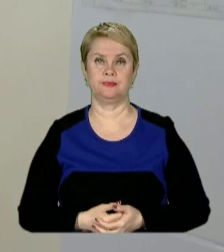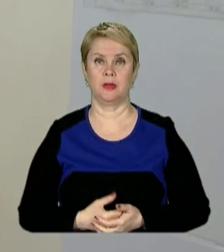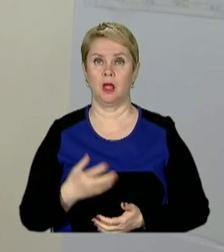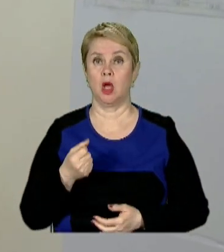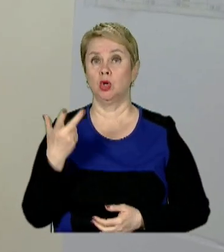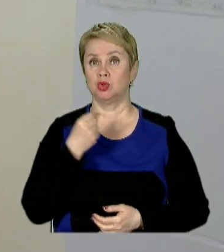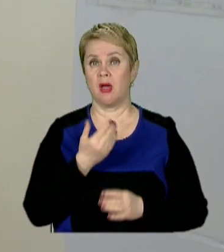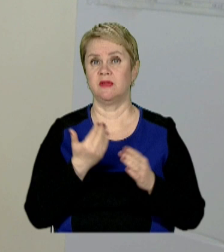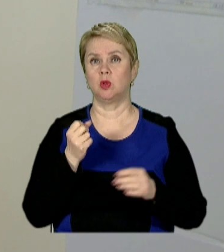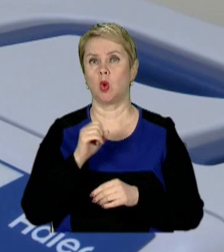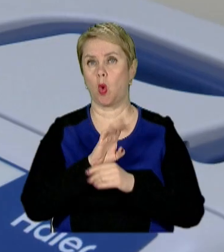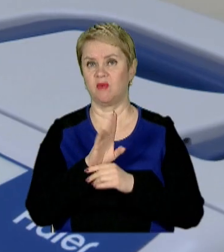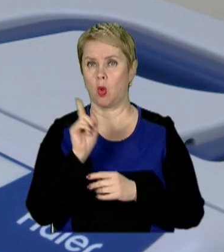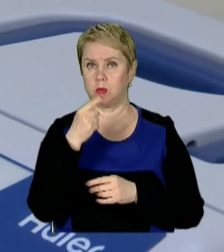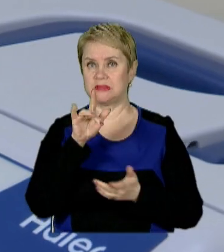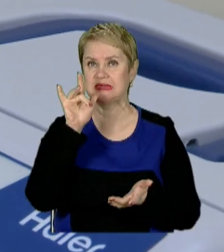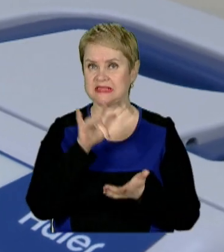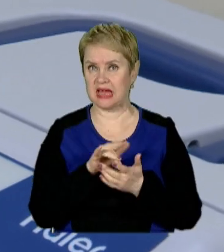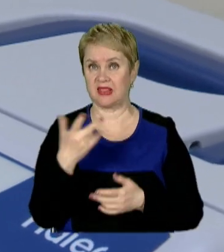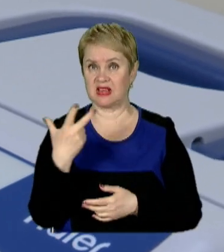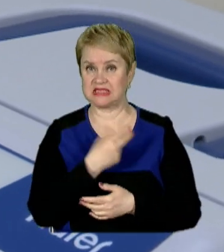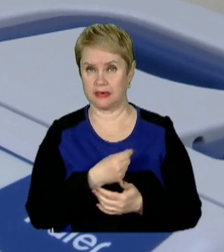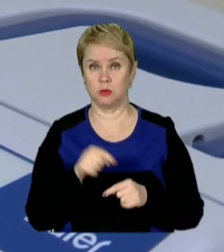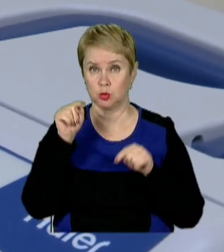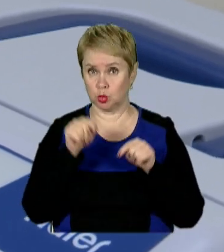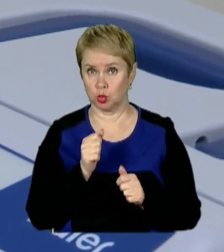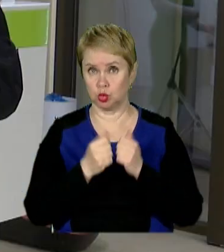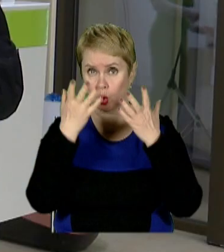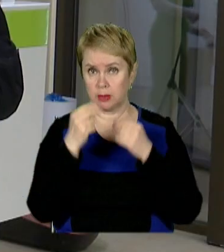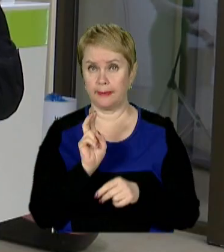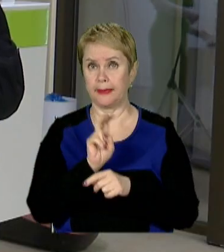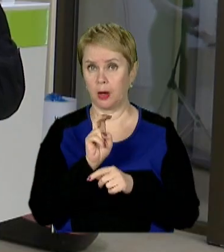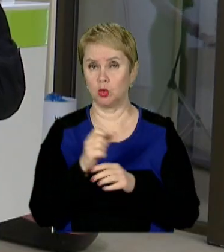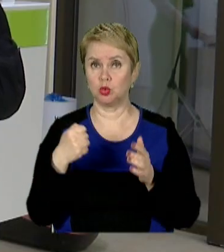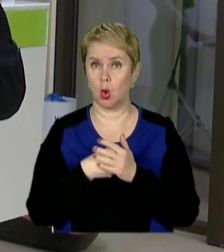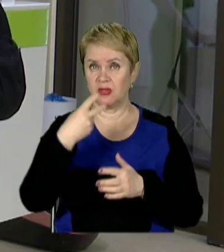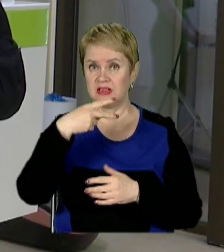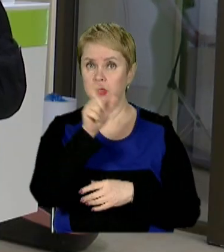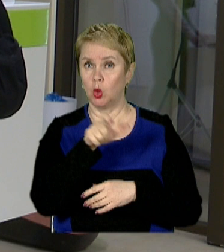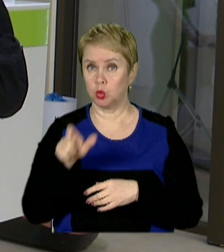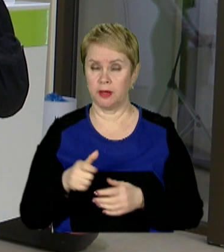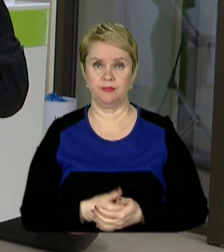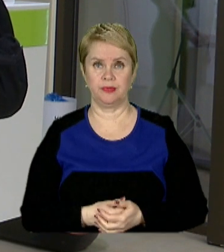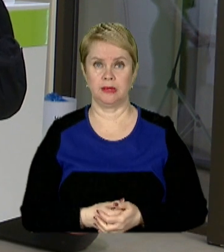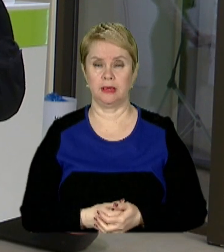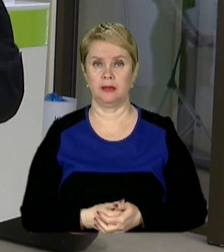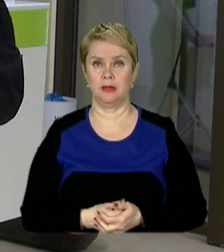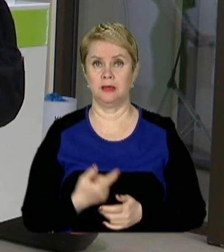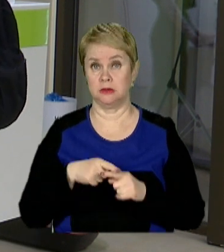Щеплюють від ковіду і в обласному центрі вакцинації. Сюди щодня приходять до 20 людей. Це